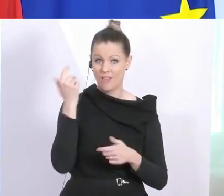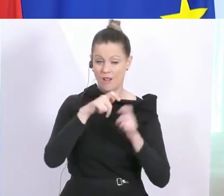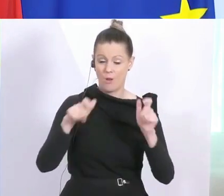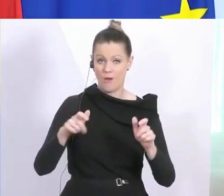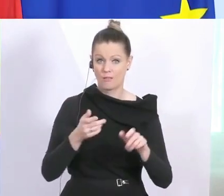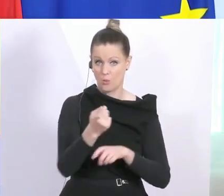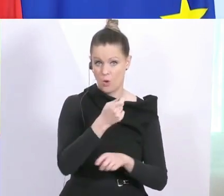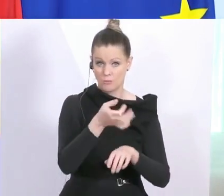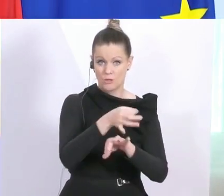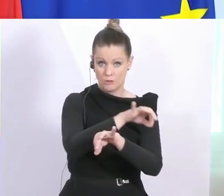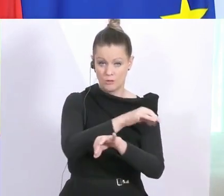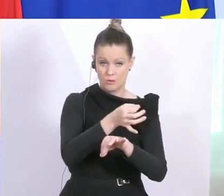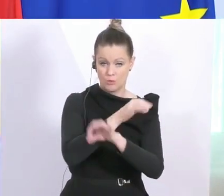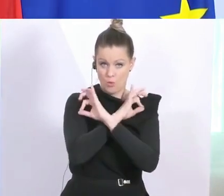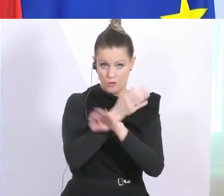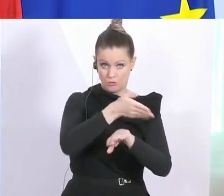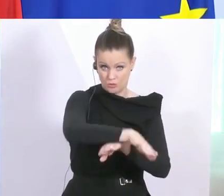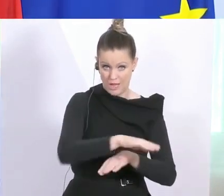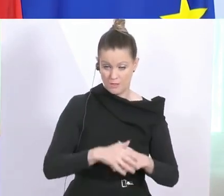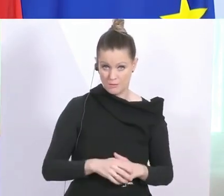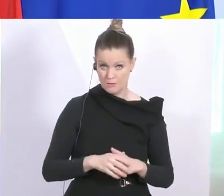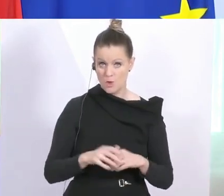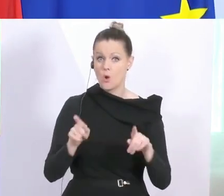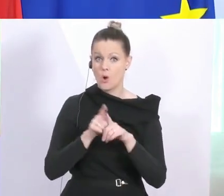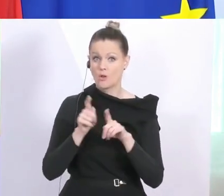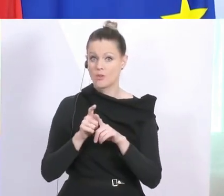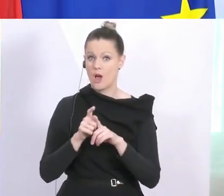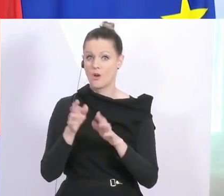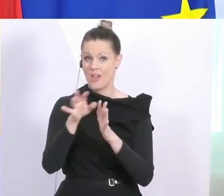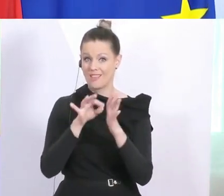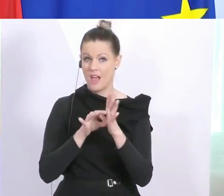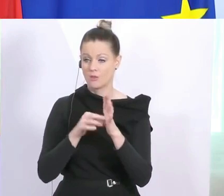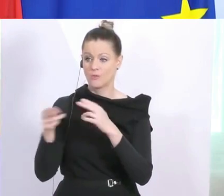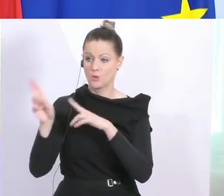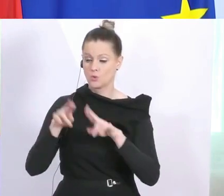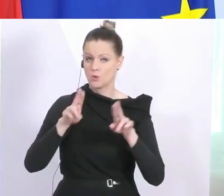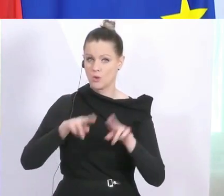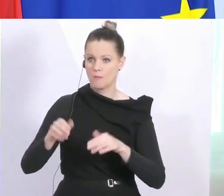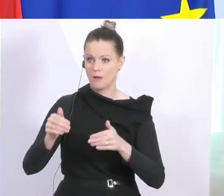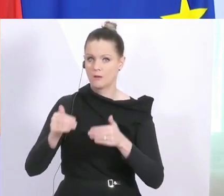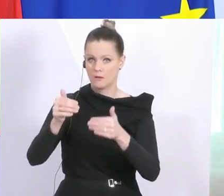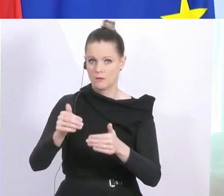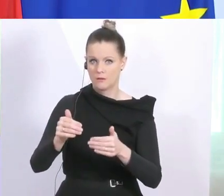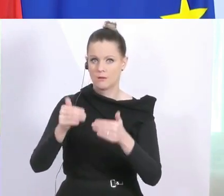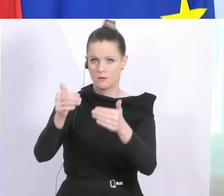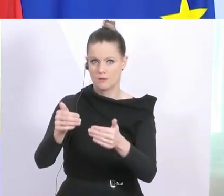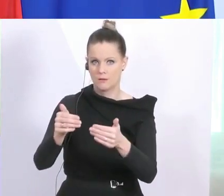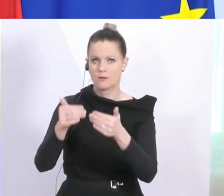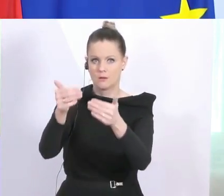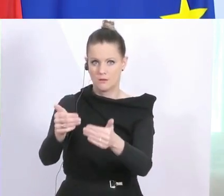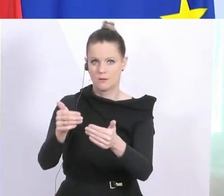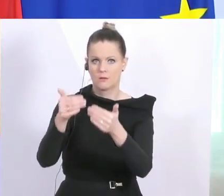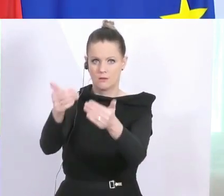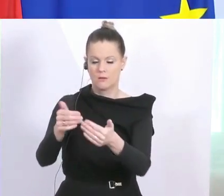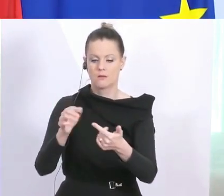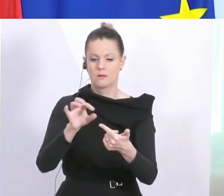und zum anderen wird das Datum, wann wir wieder mit Normalität rechnen können, immer weitere Ferne rücken. Das bringt